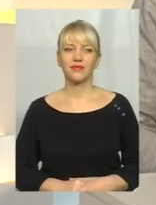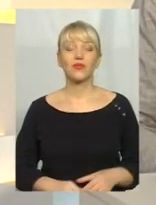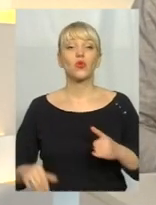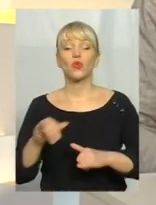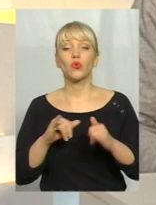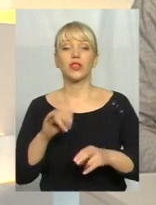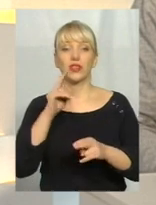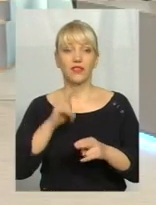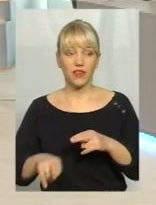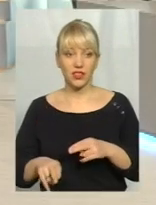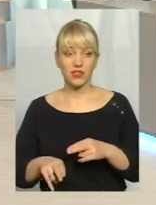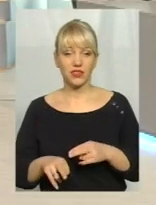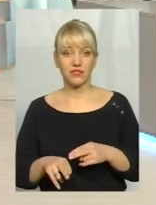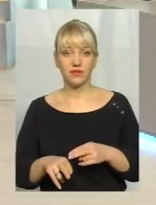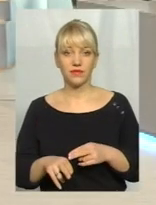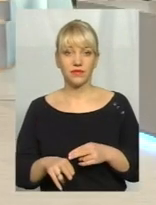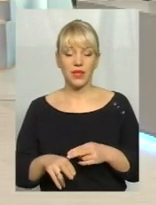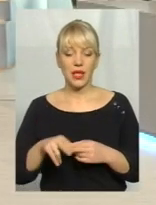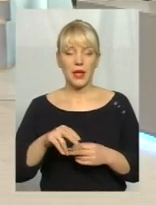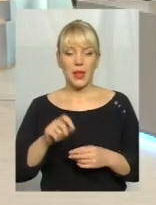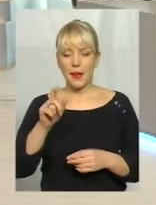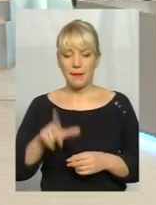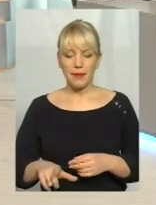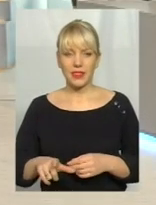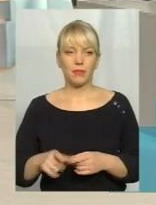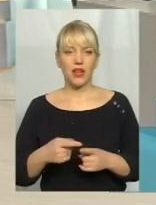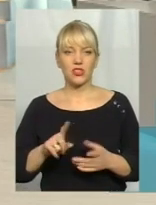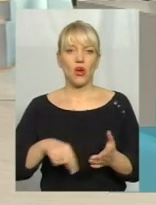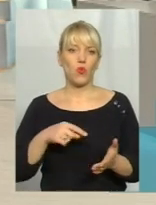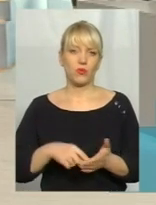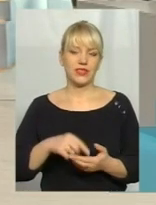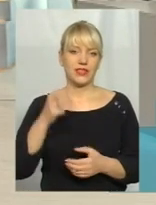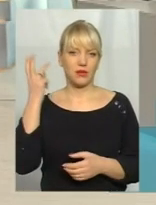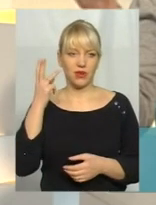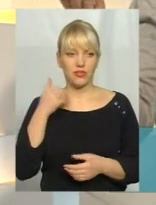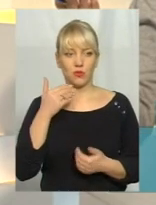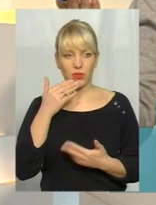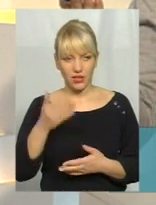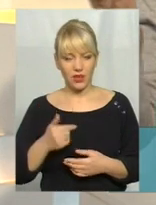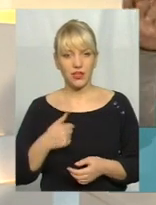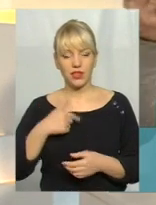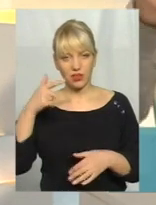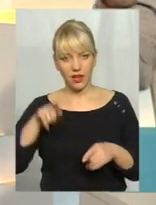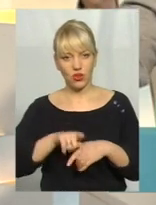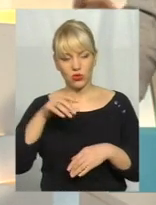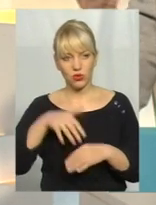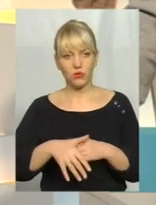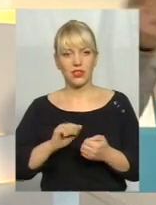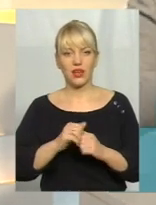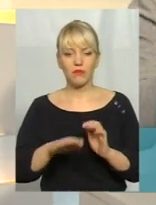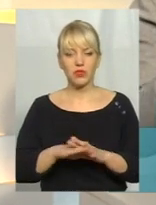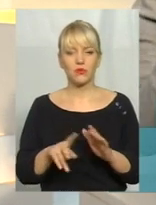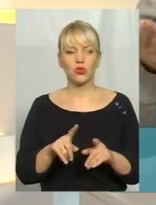Куди дівається петпляшка в місті Хмельницькому? В мене запитання. В Кам'янці я так розумію, кудись її то